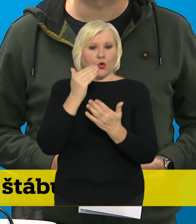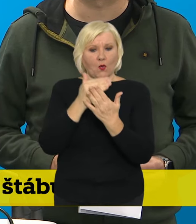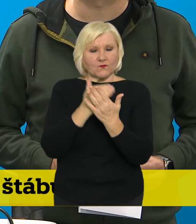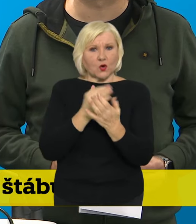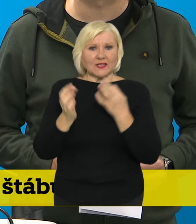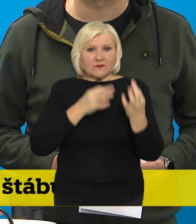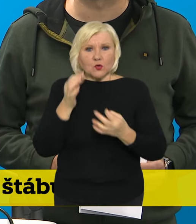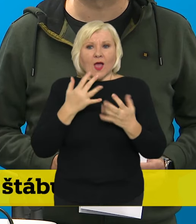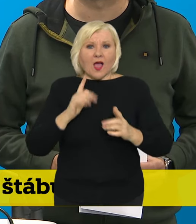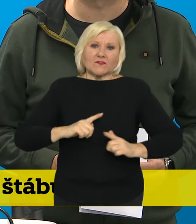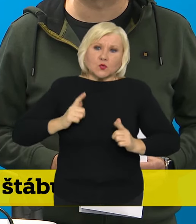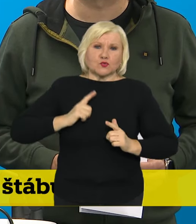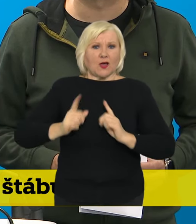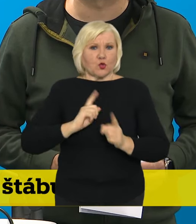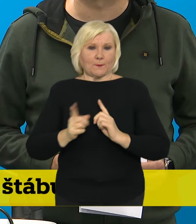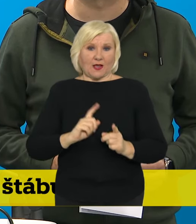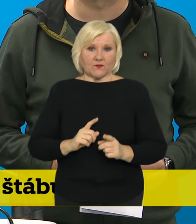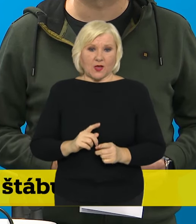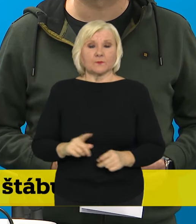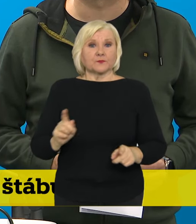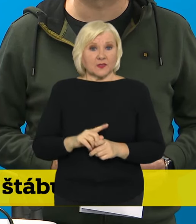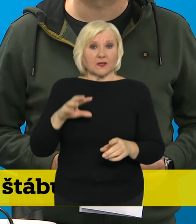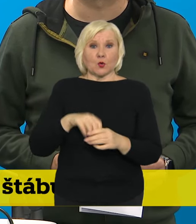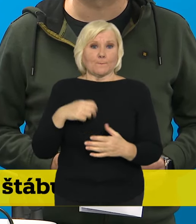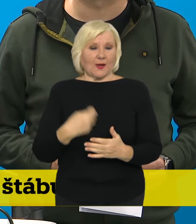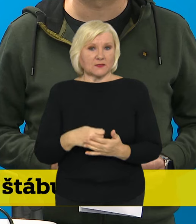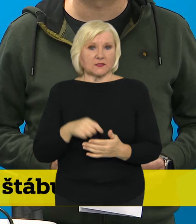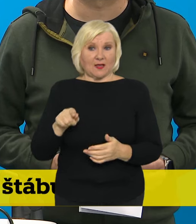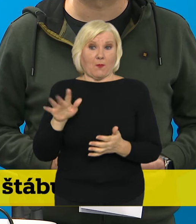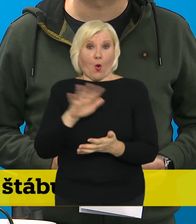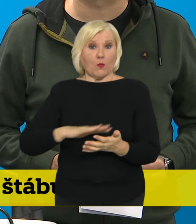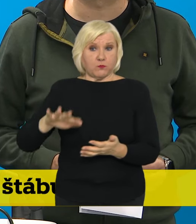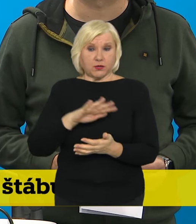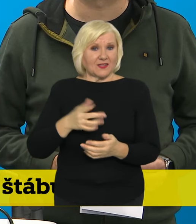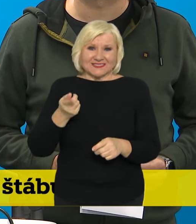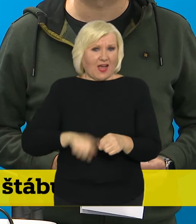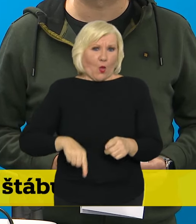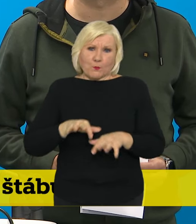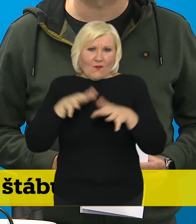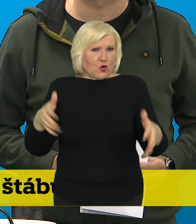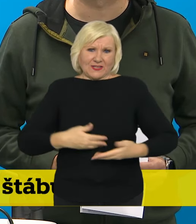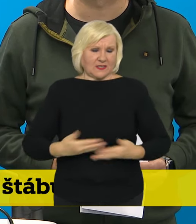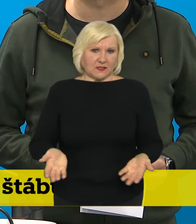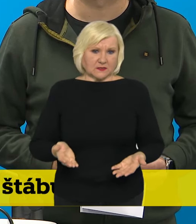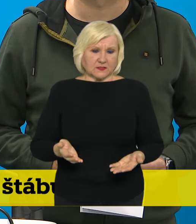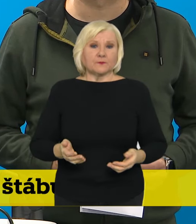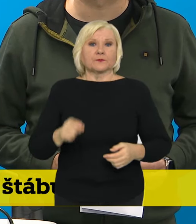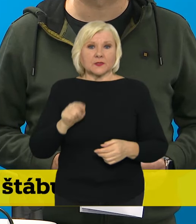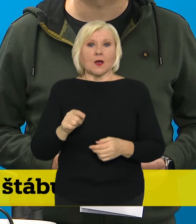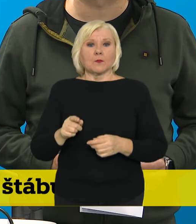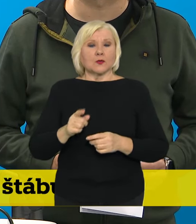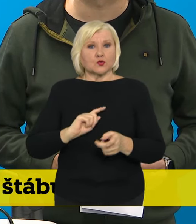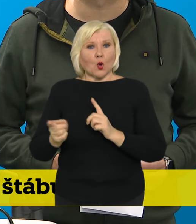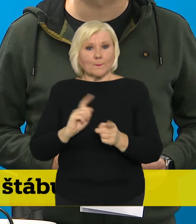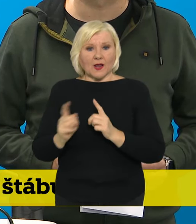možné dopravu využívat. Platí zároveň, že v těch oblastech, které povodně nezasáhly, tak bude doprava probíhat